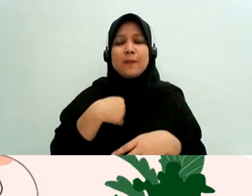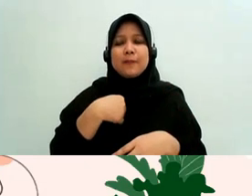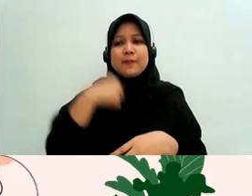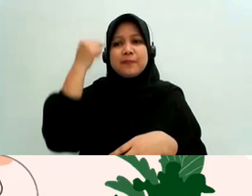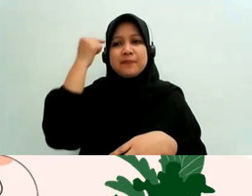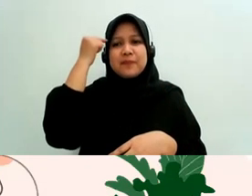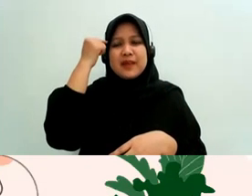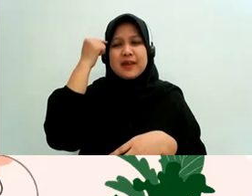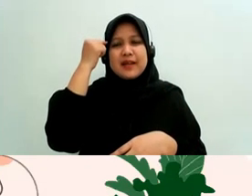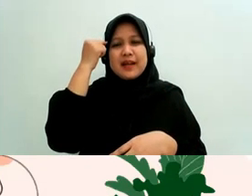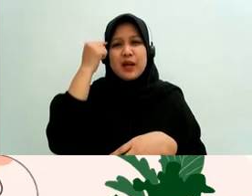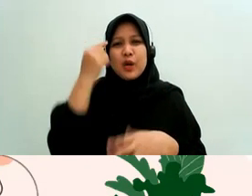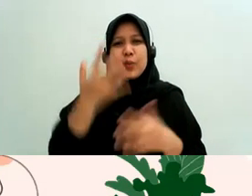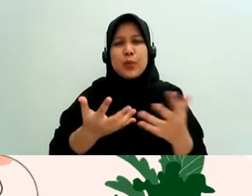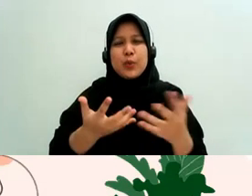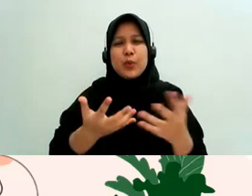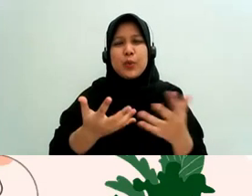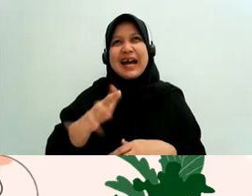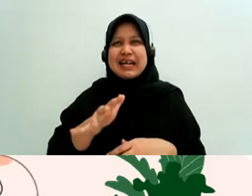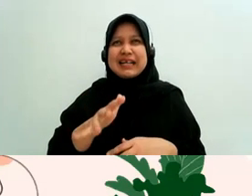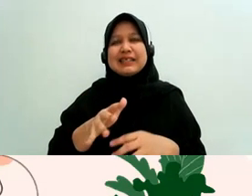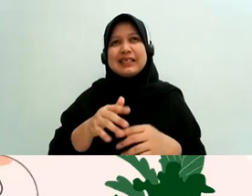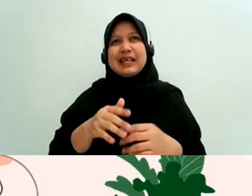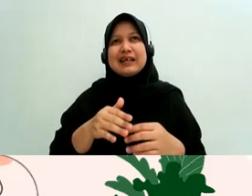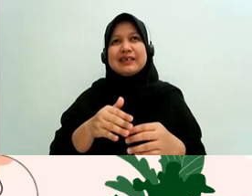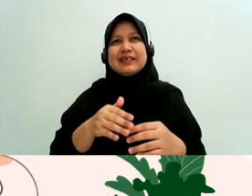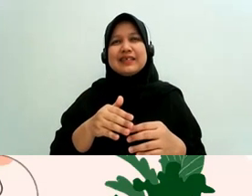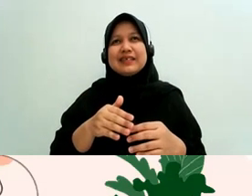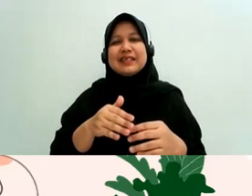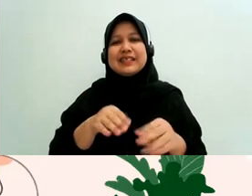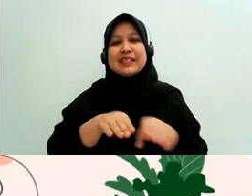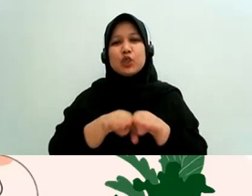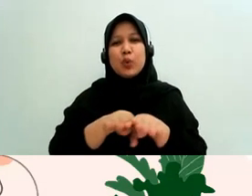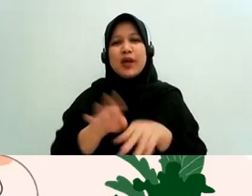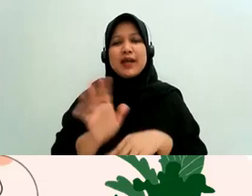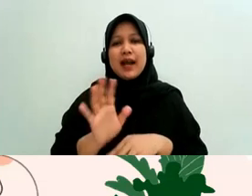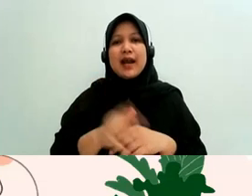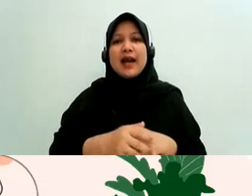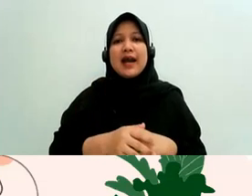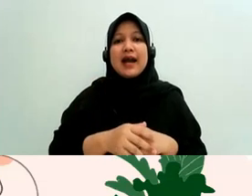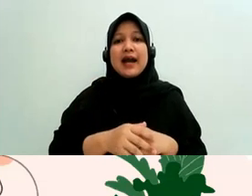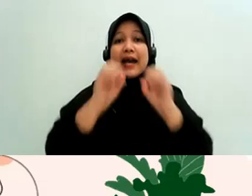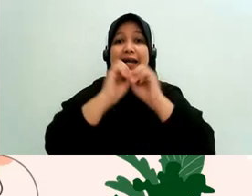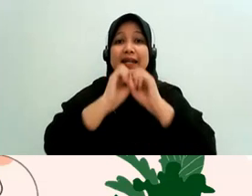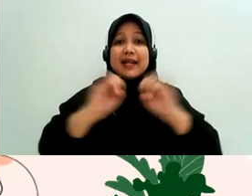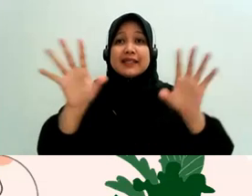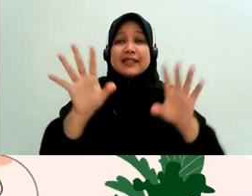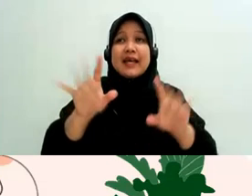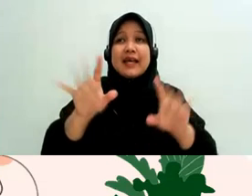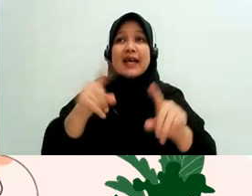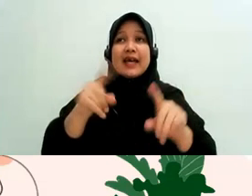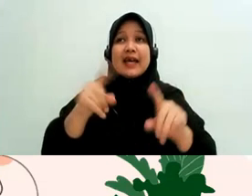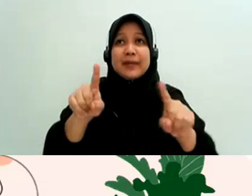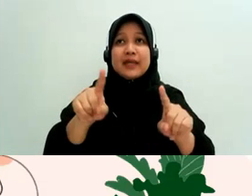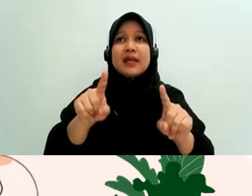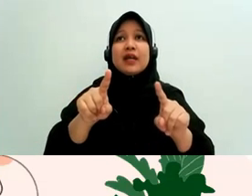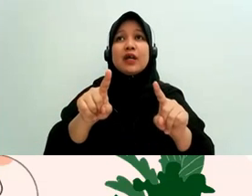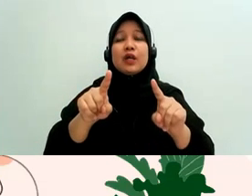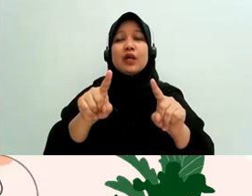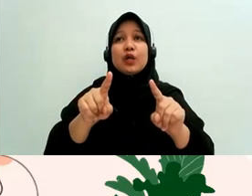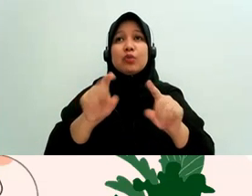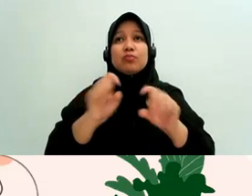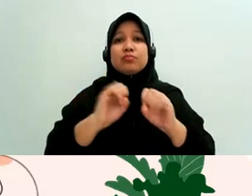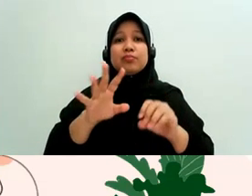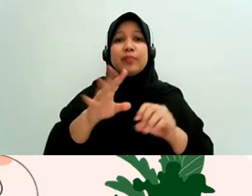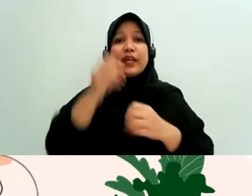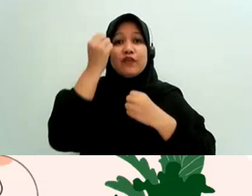kadang-kadang tidak cukup relevan ya rilis yang menyertakan informasi pribadi yang kemudian pembacanya